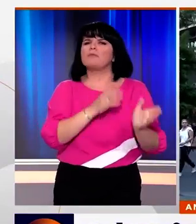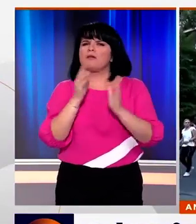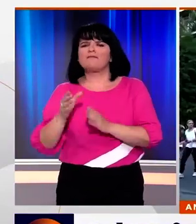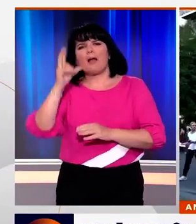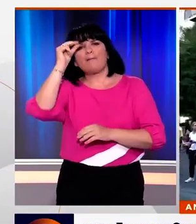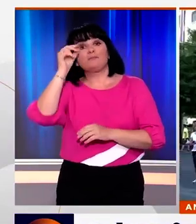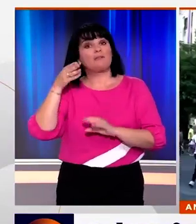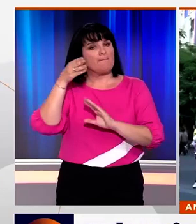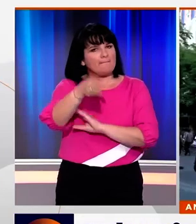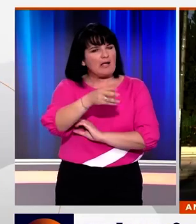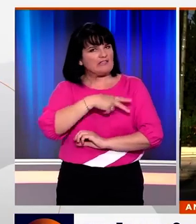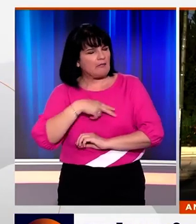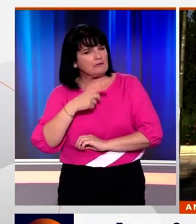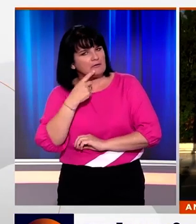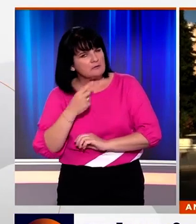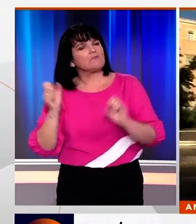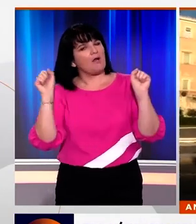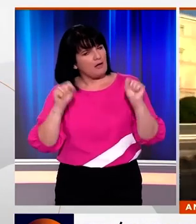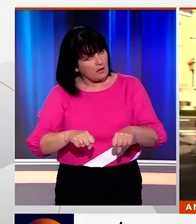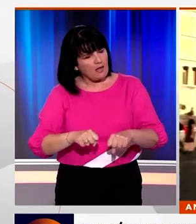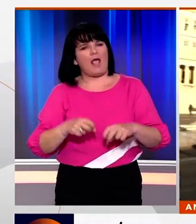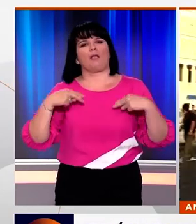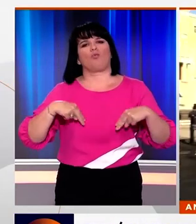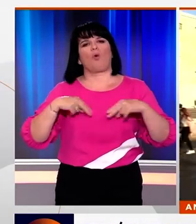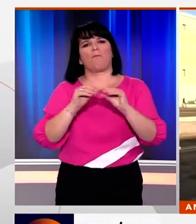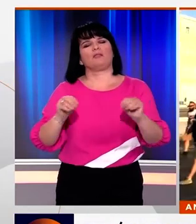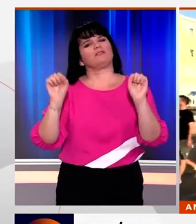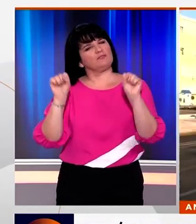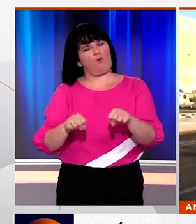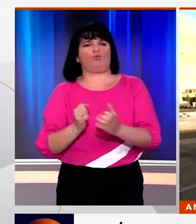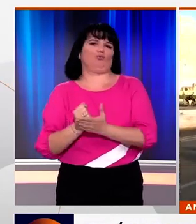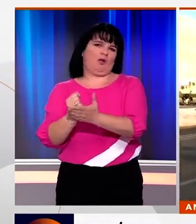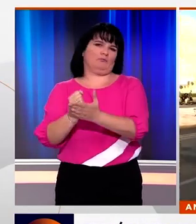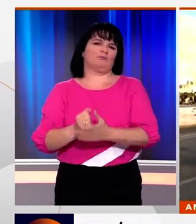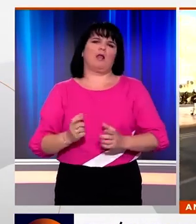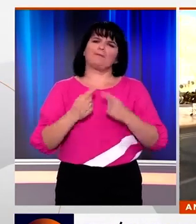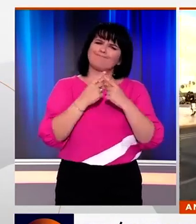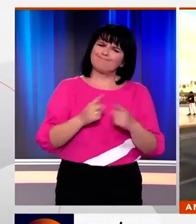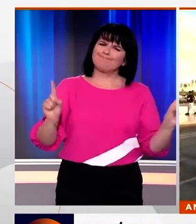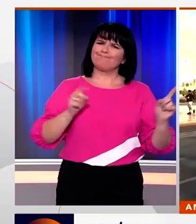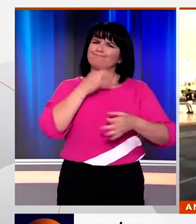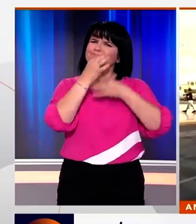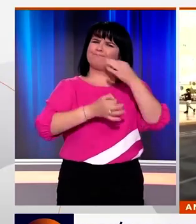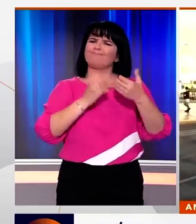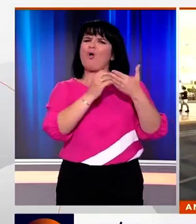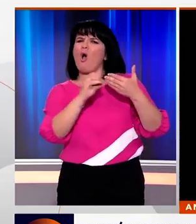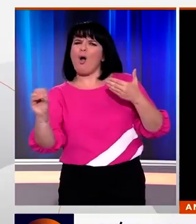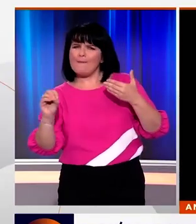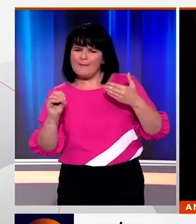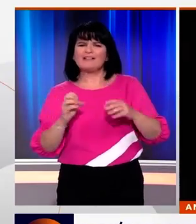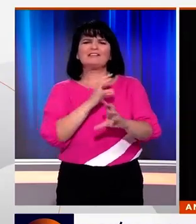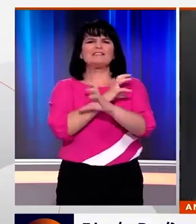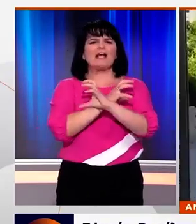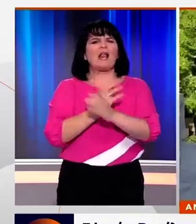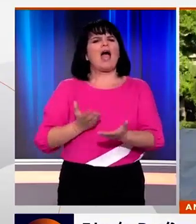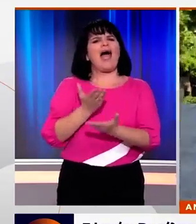πανεπιστημιακοί τάσσονται στο πλευρό της νέας Υπουργού Παιδείας. Στο μεταξύ, αίσθηση προκαλεί η δήλωση που έκανε στο όπεν ο